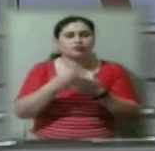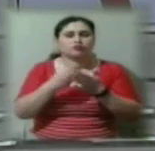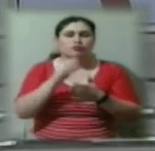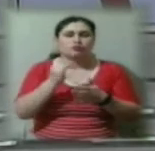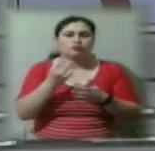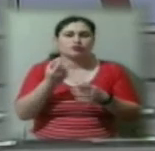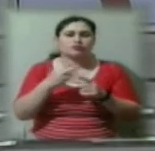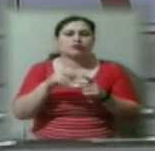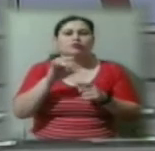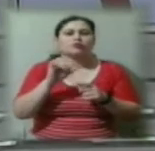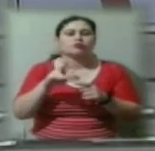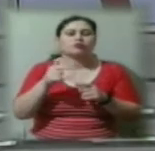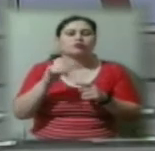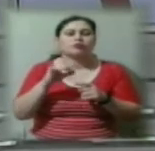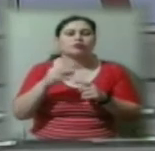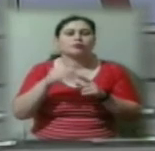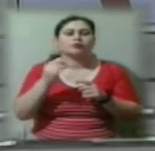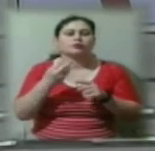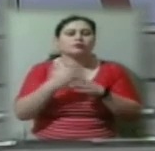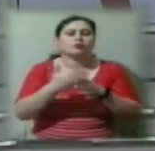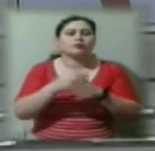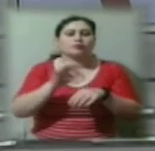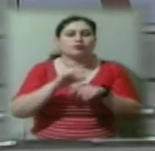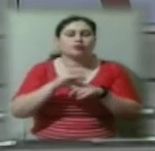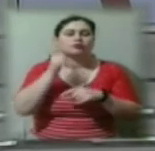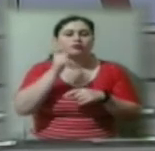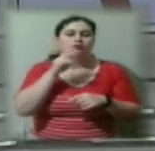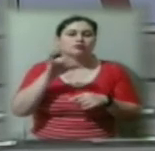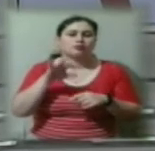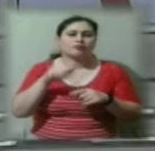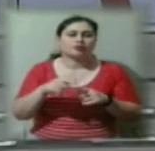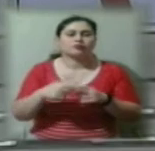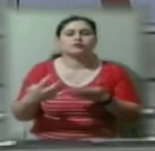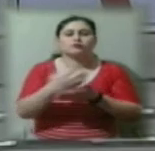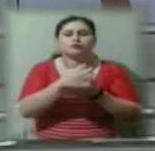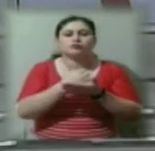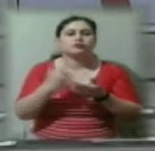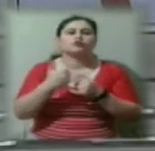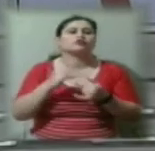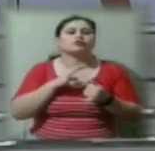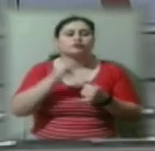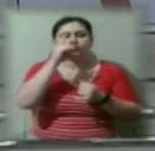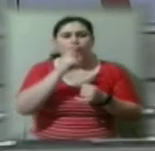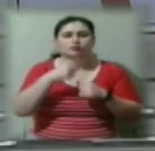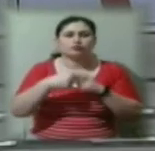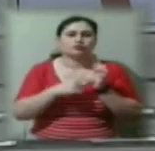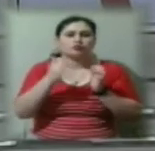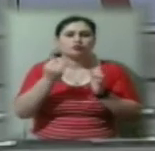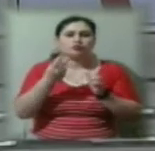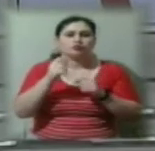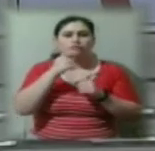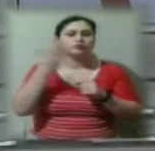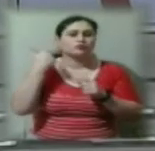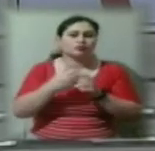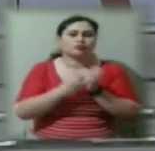щодо петиції про допомогу хворим на цукровий діабет. Збір петисів, який тривав місяць з 16 грудня минулого року до 16 січня